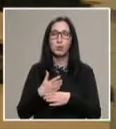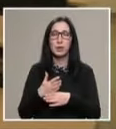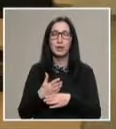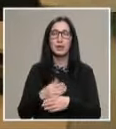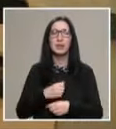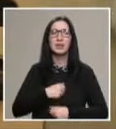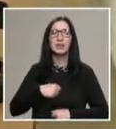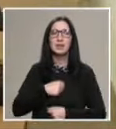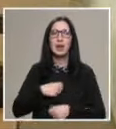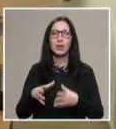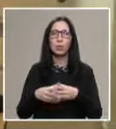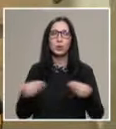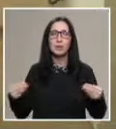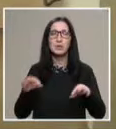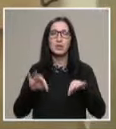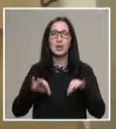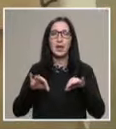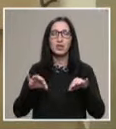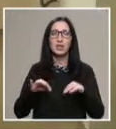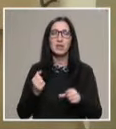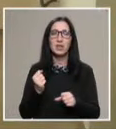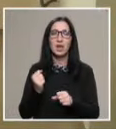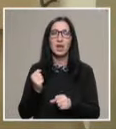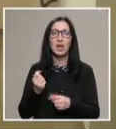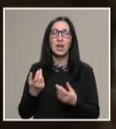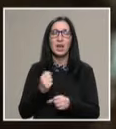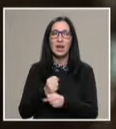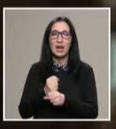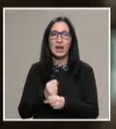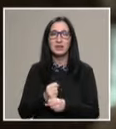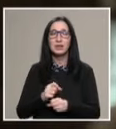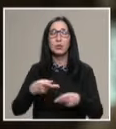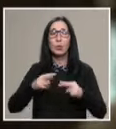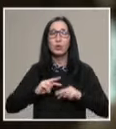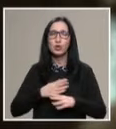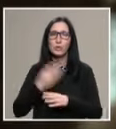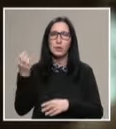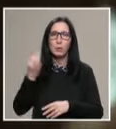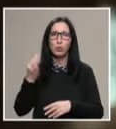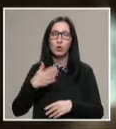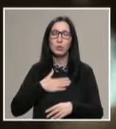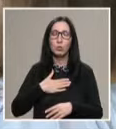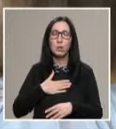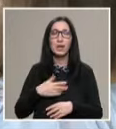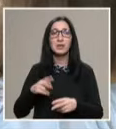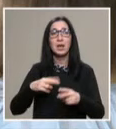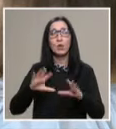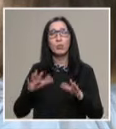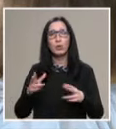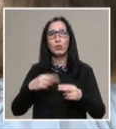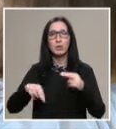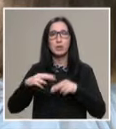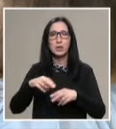страда от липса на качествени кадри и се обръща все по-често към нас. Обикновено се търсят инженерни